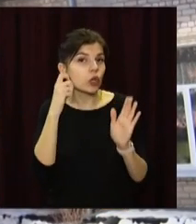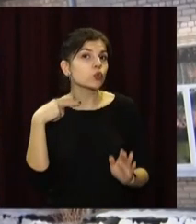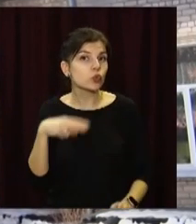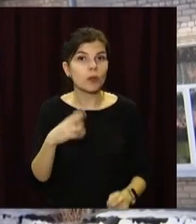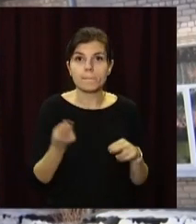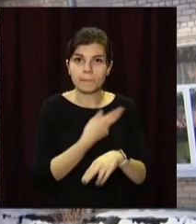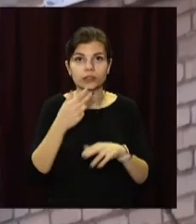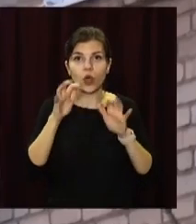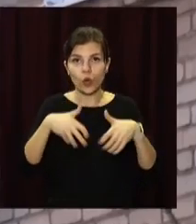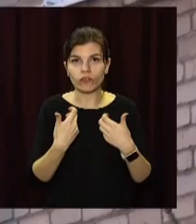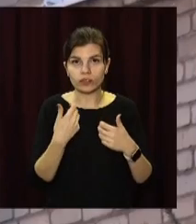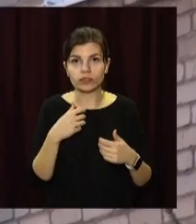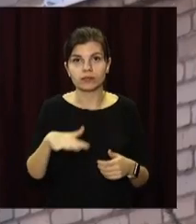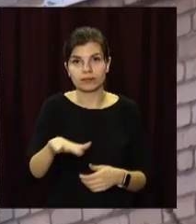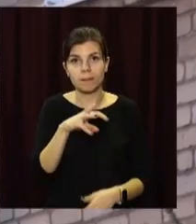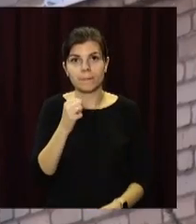без конфіскації майна.